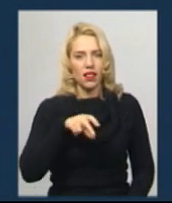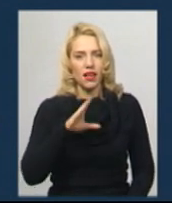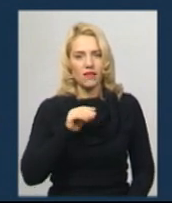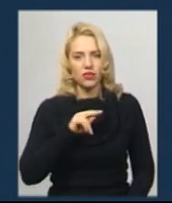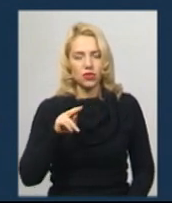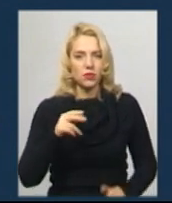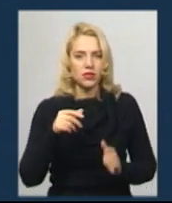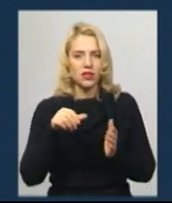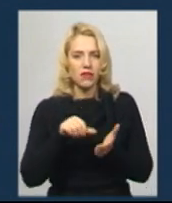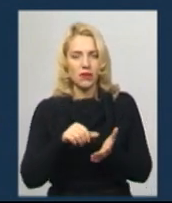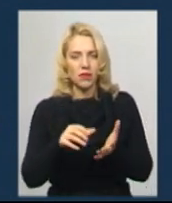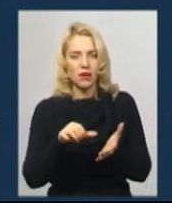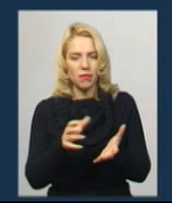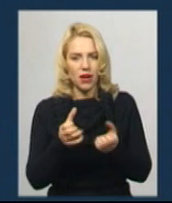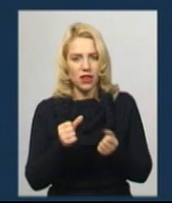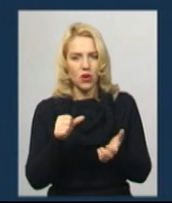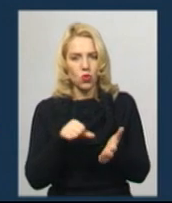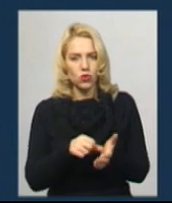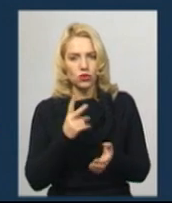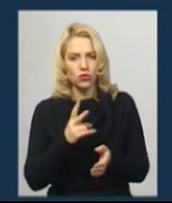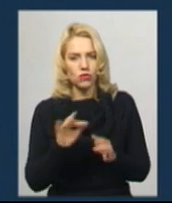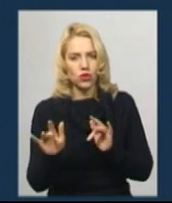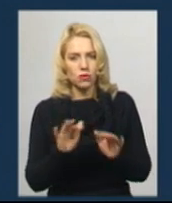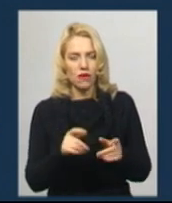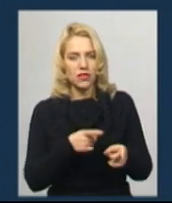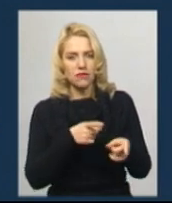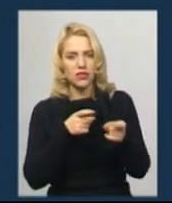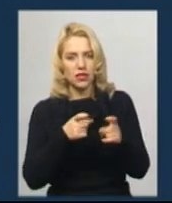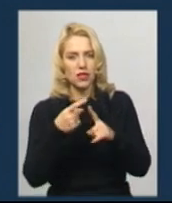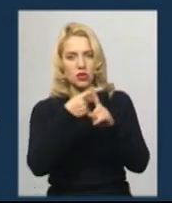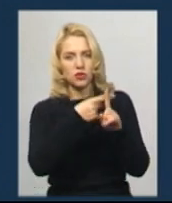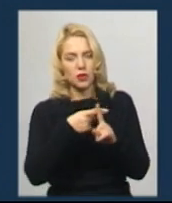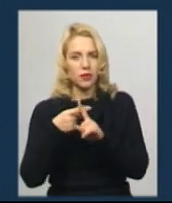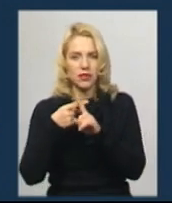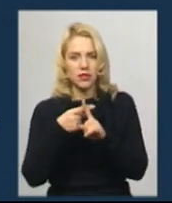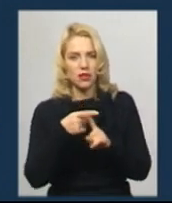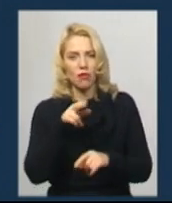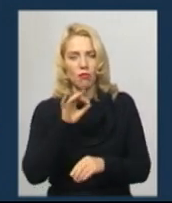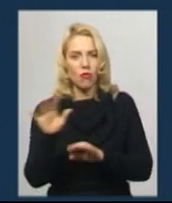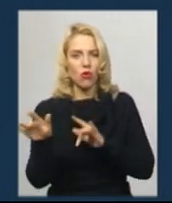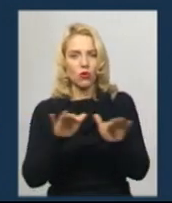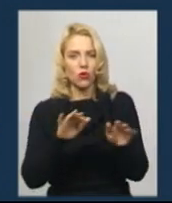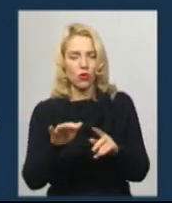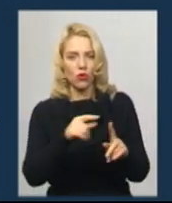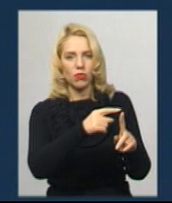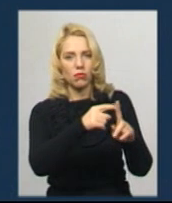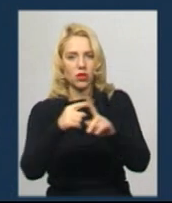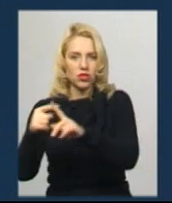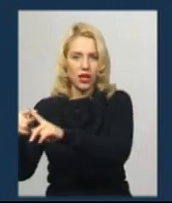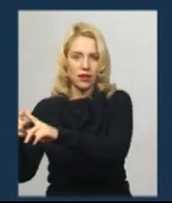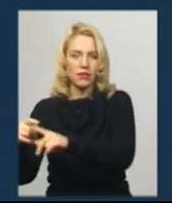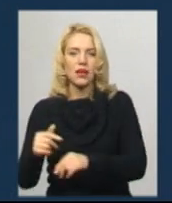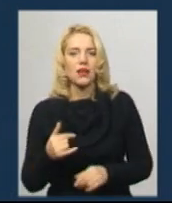приймали участь у двох правах стрільба з пневматичної гвинтівки з оптичним прицілом по рухомій мішені. Обидві